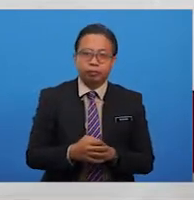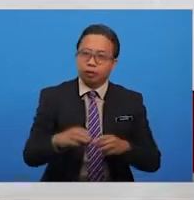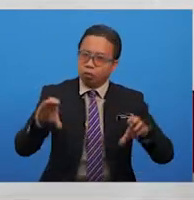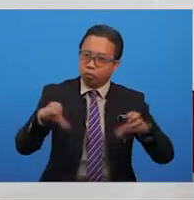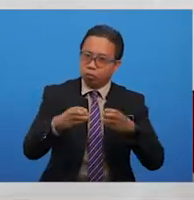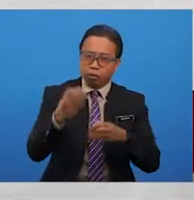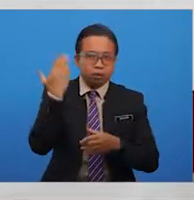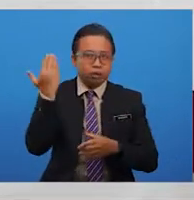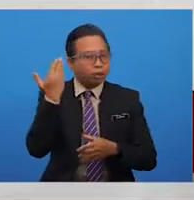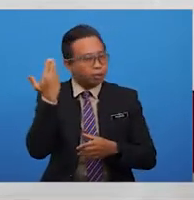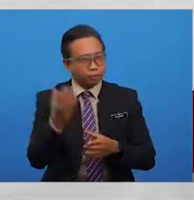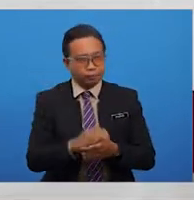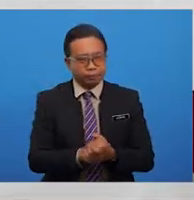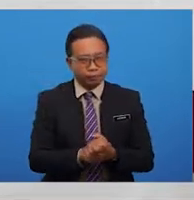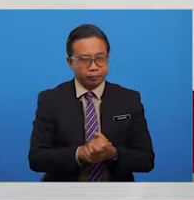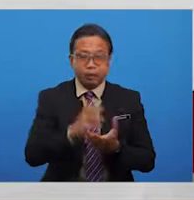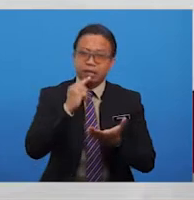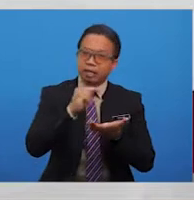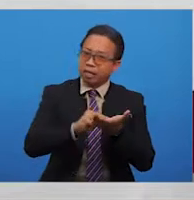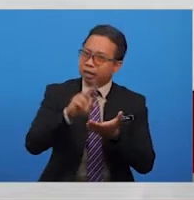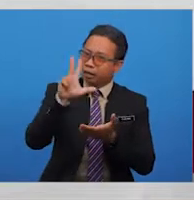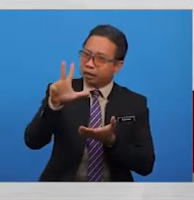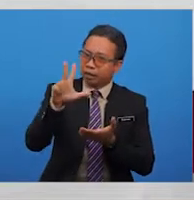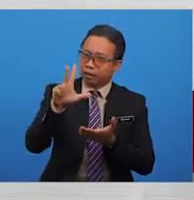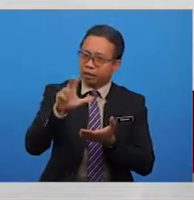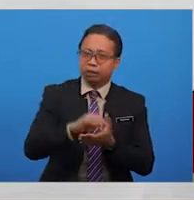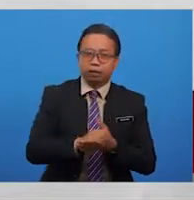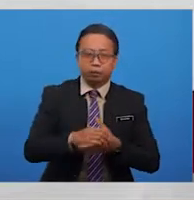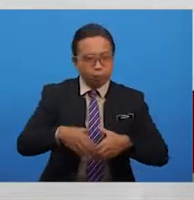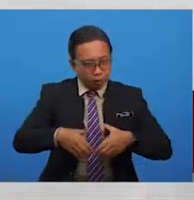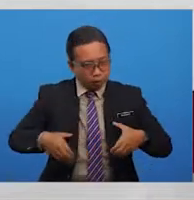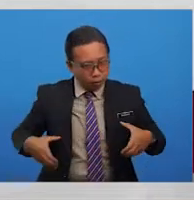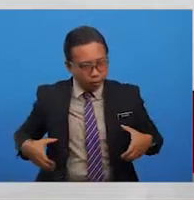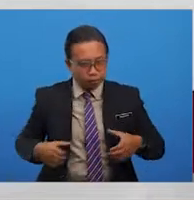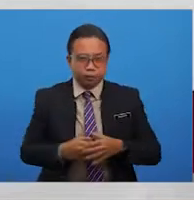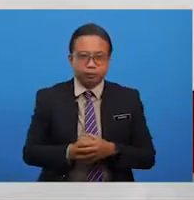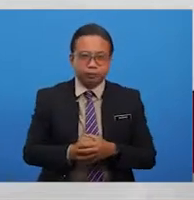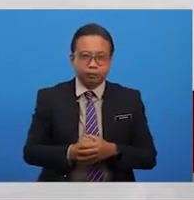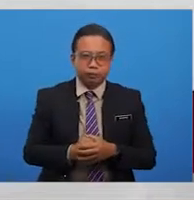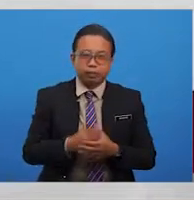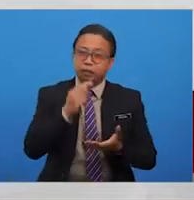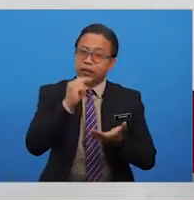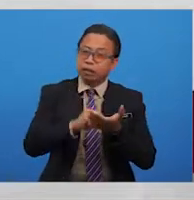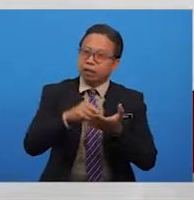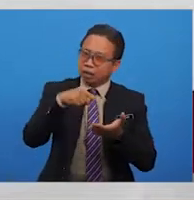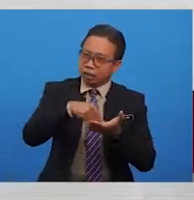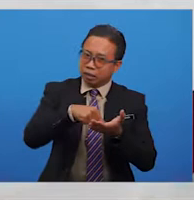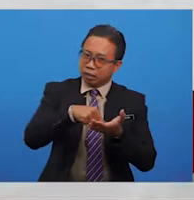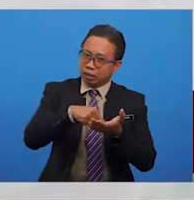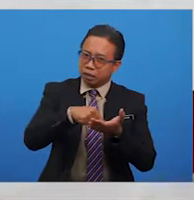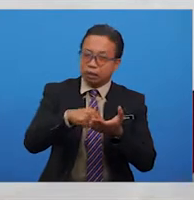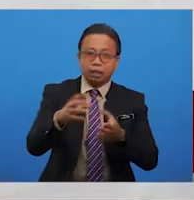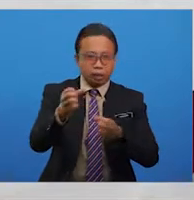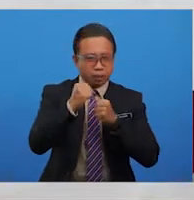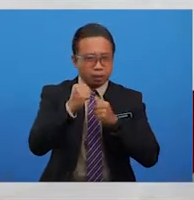mencipta sejarah. Nilai yang ketiga ialah nilai keberanian. Nilai ini dapat dilihat